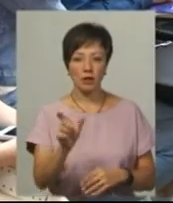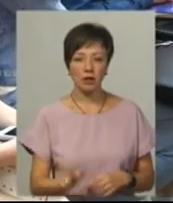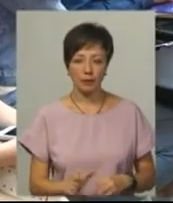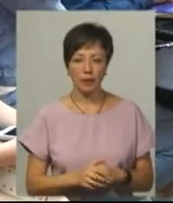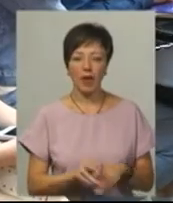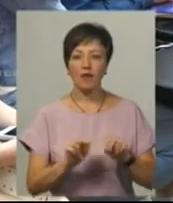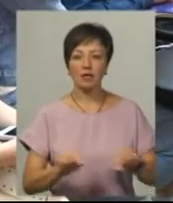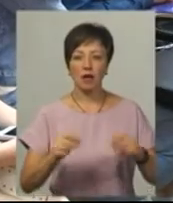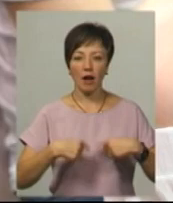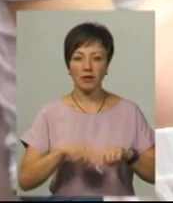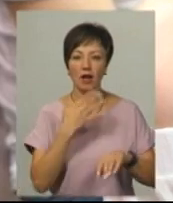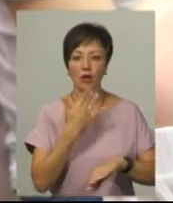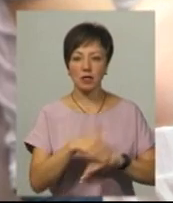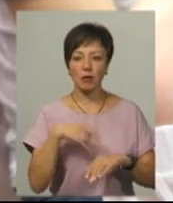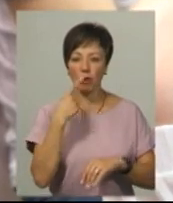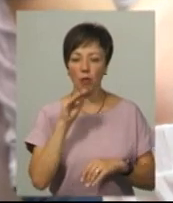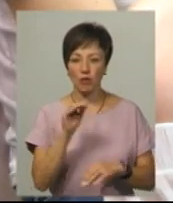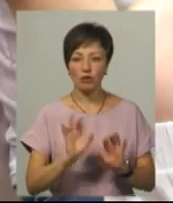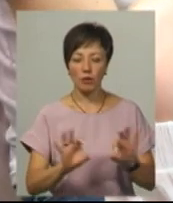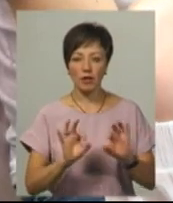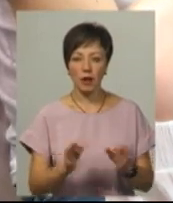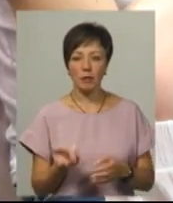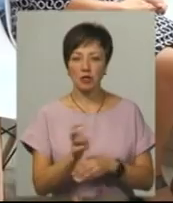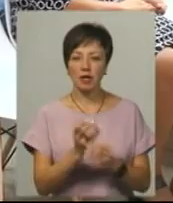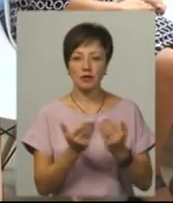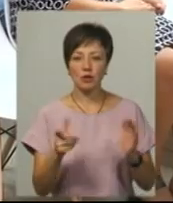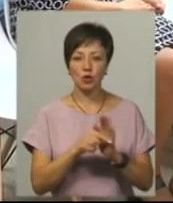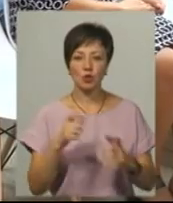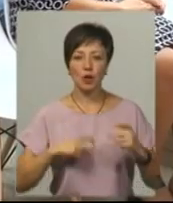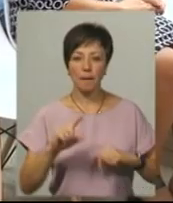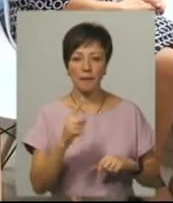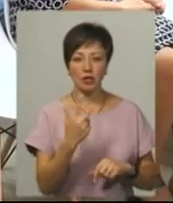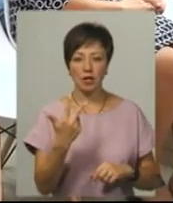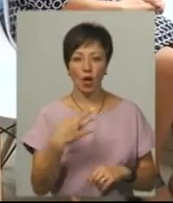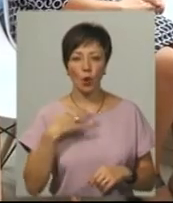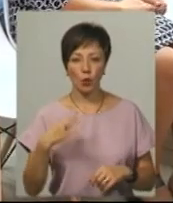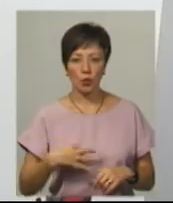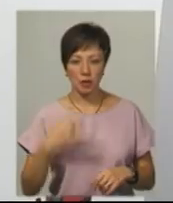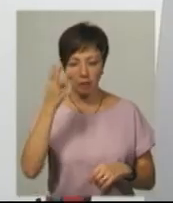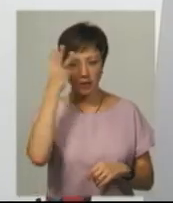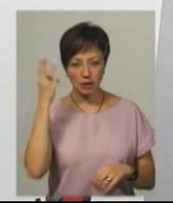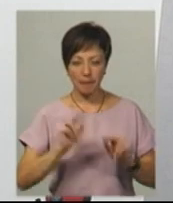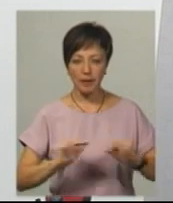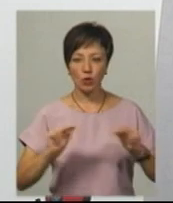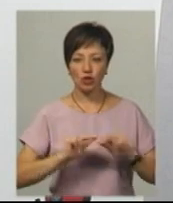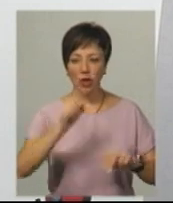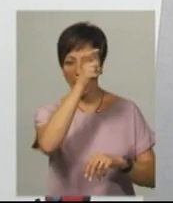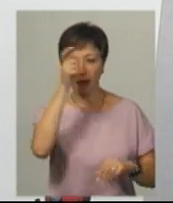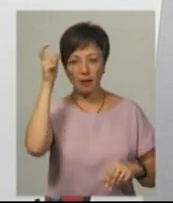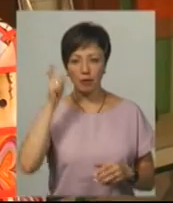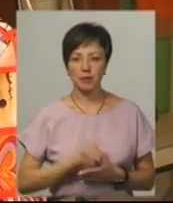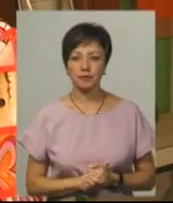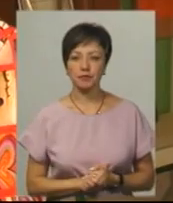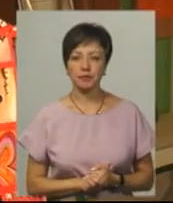Повзун – викладачка кафедри іноземних мов. Розповідає, прийшла на виставку зі студентами першого та третього курсів Хмельницької гуманітарної педагогічної